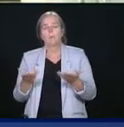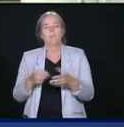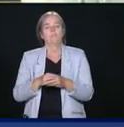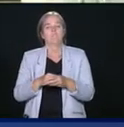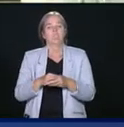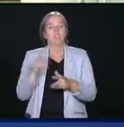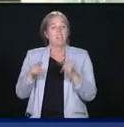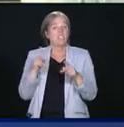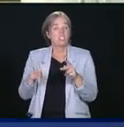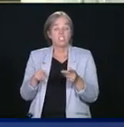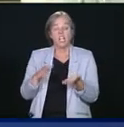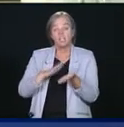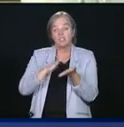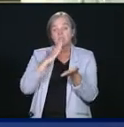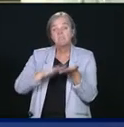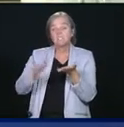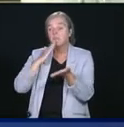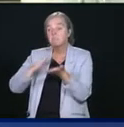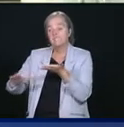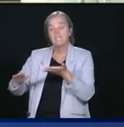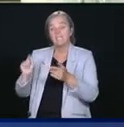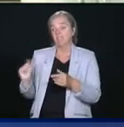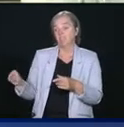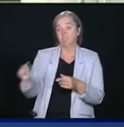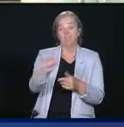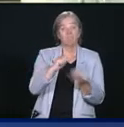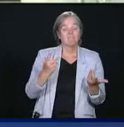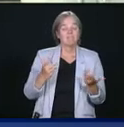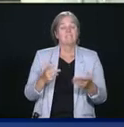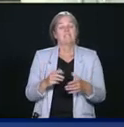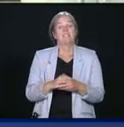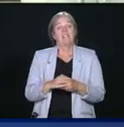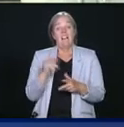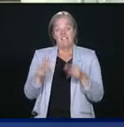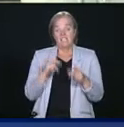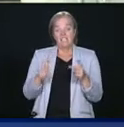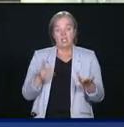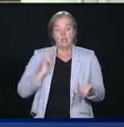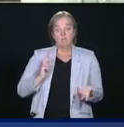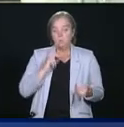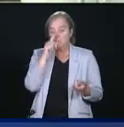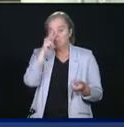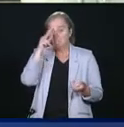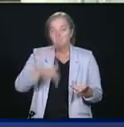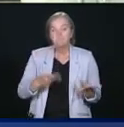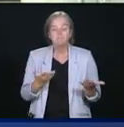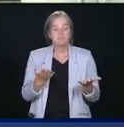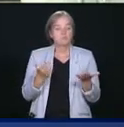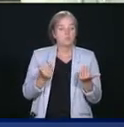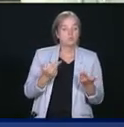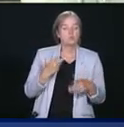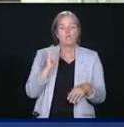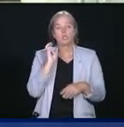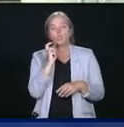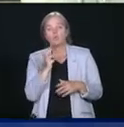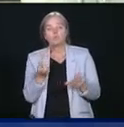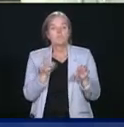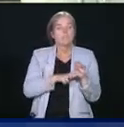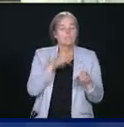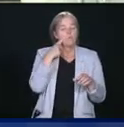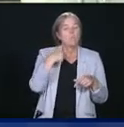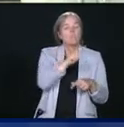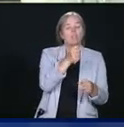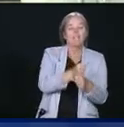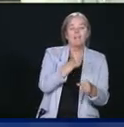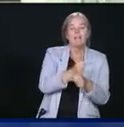aura moins de services à l'avenir dans les villes, tout spécialement pour ceux qui travaillent avec de faibles salaires dans les